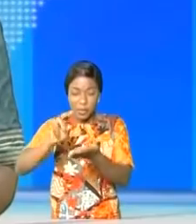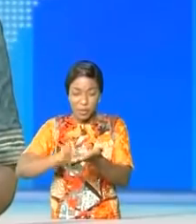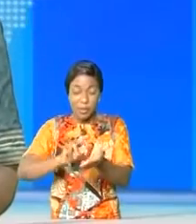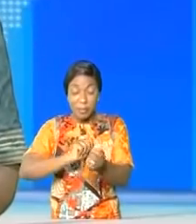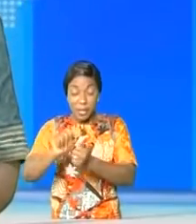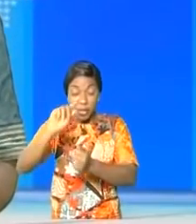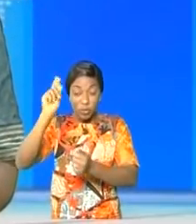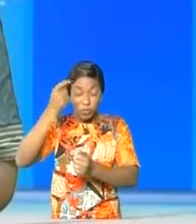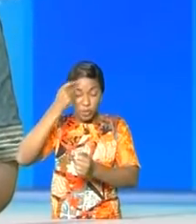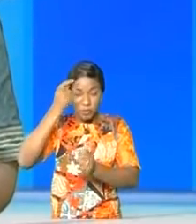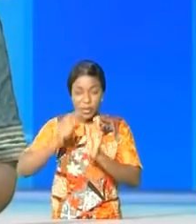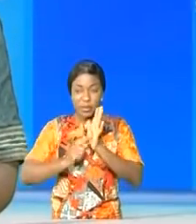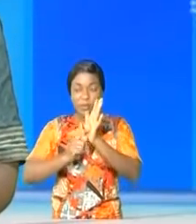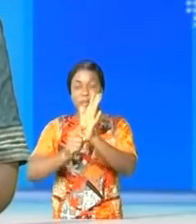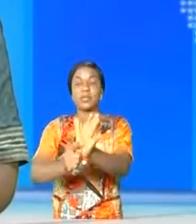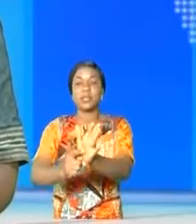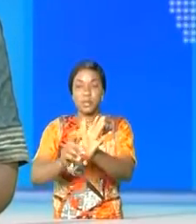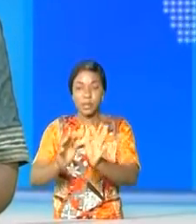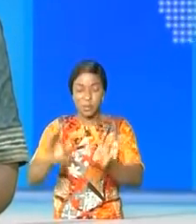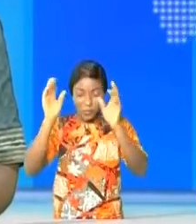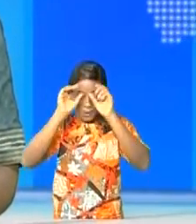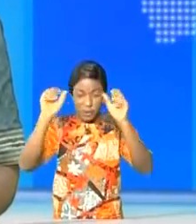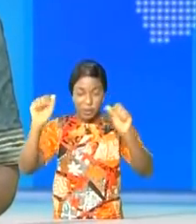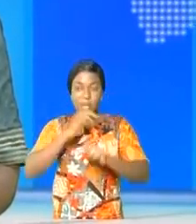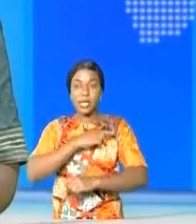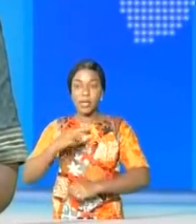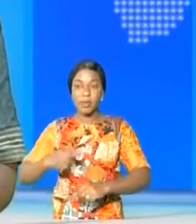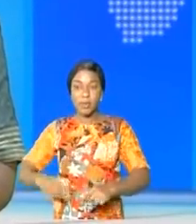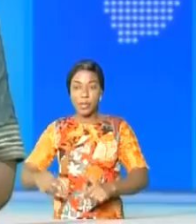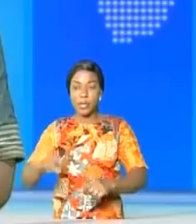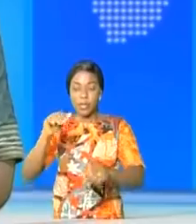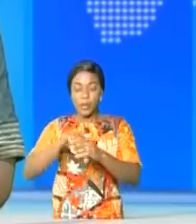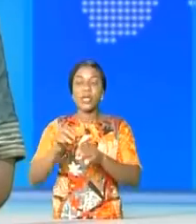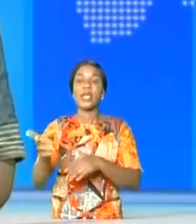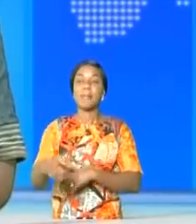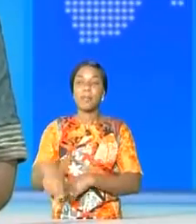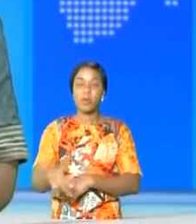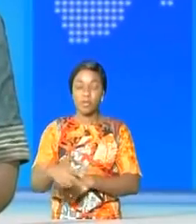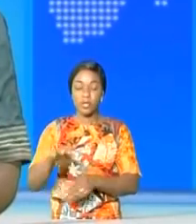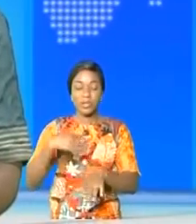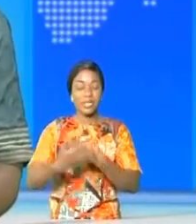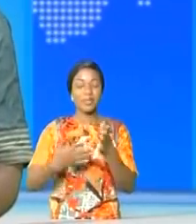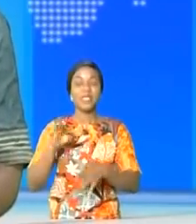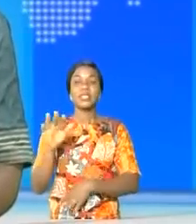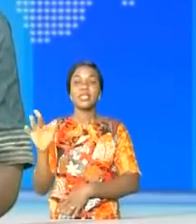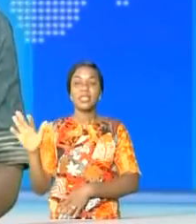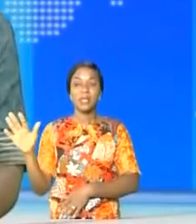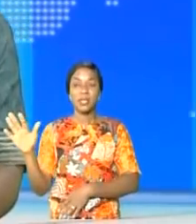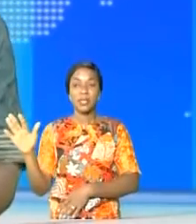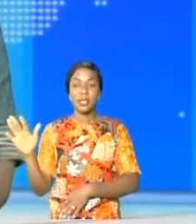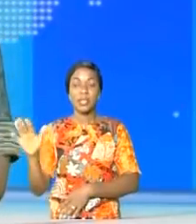représentants légitimes du président de la République en province fait à Kinshasa le